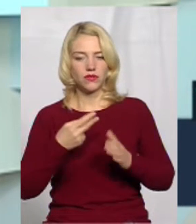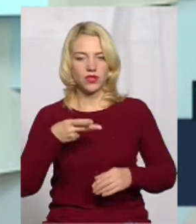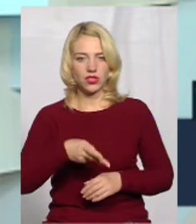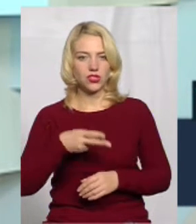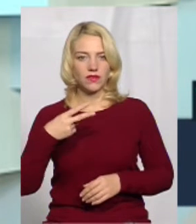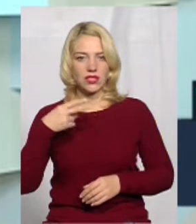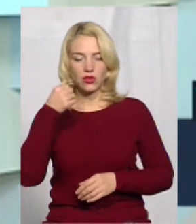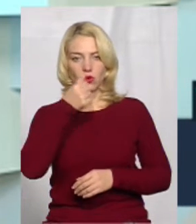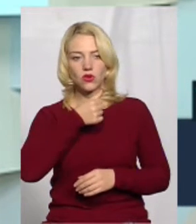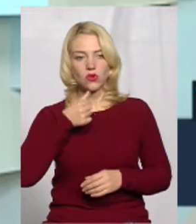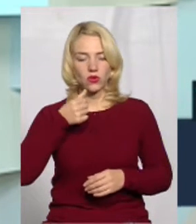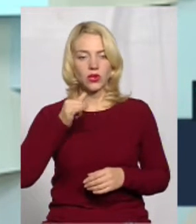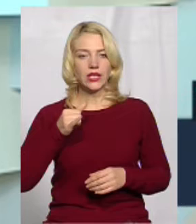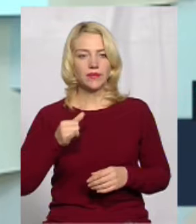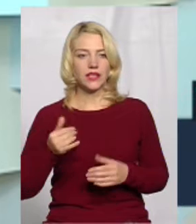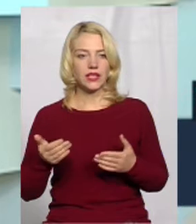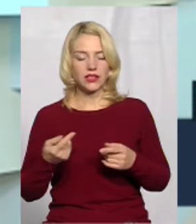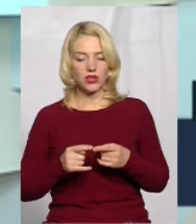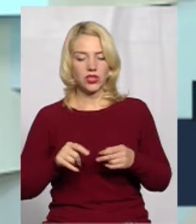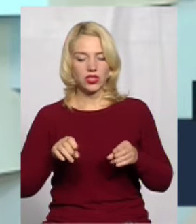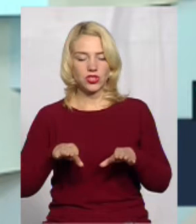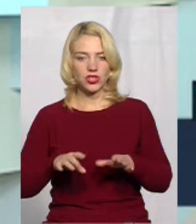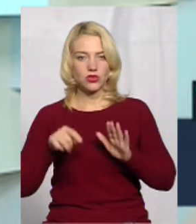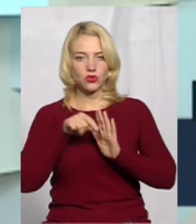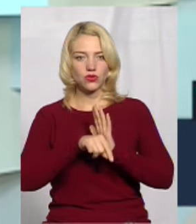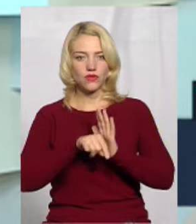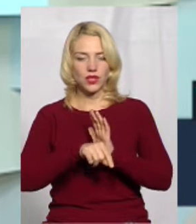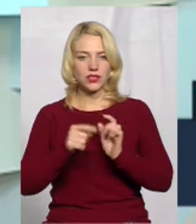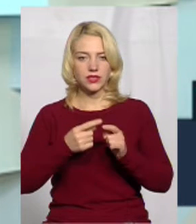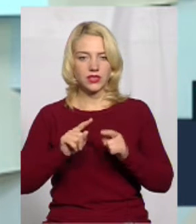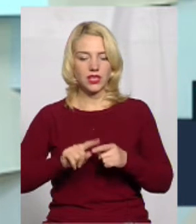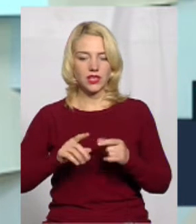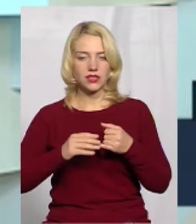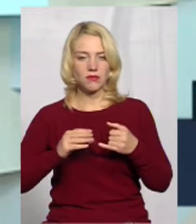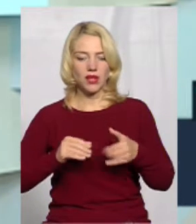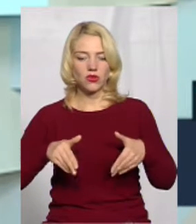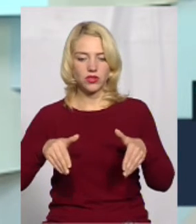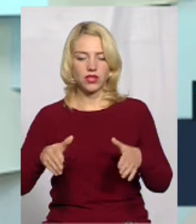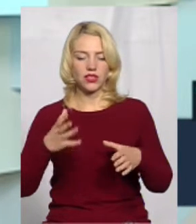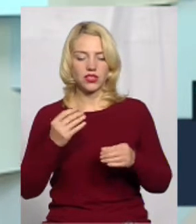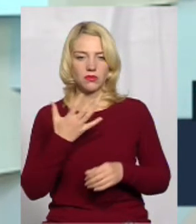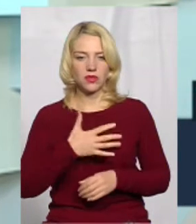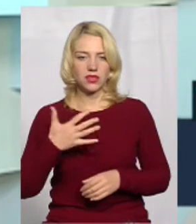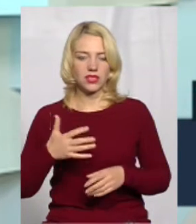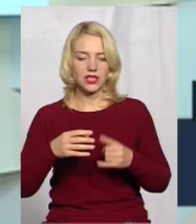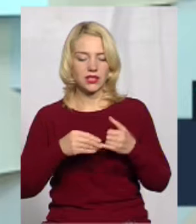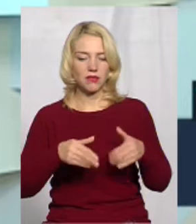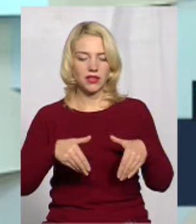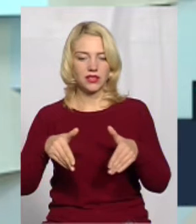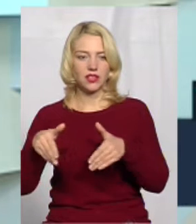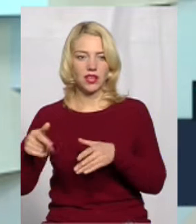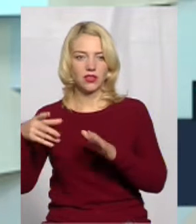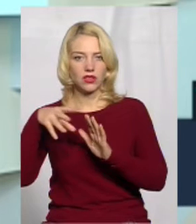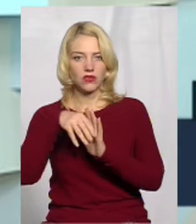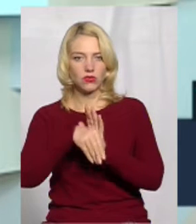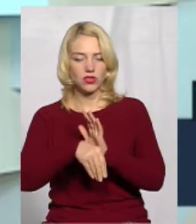року і те рішення стосувалося щодо цієї земельної ділянки і ще 55 земельних ділянок. тому